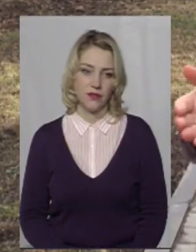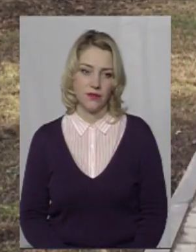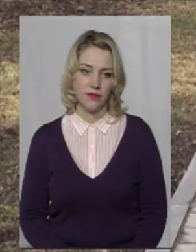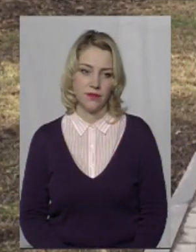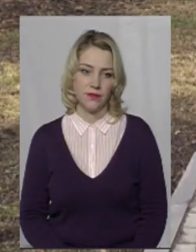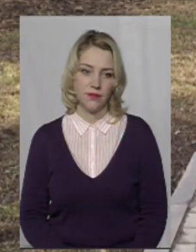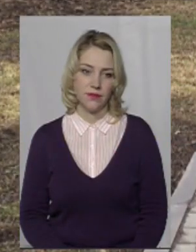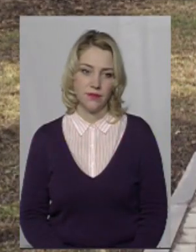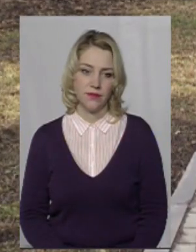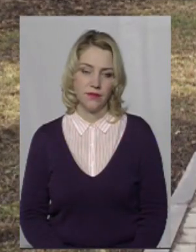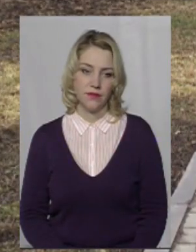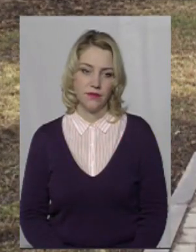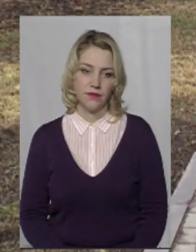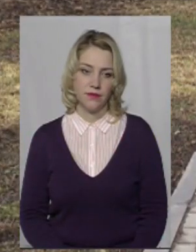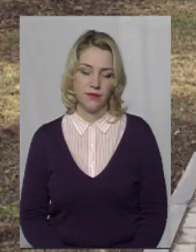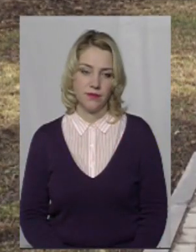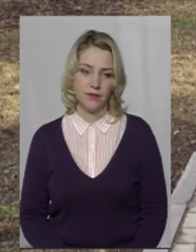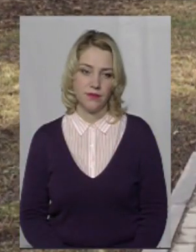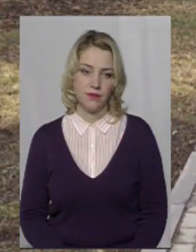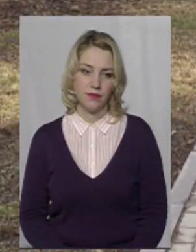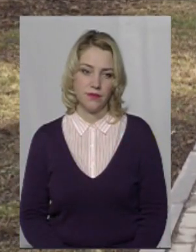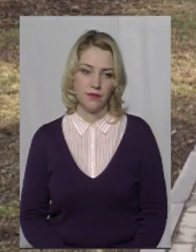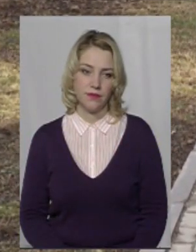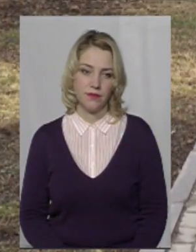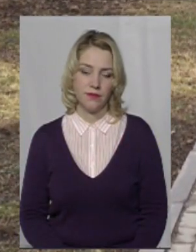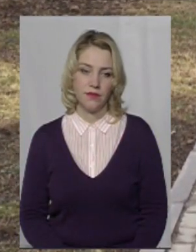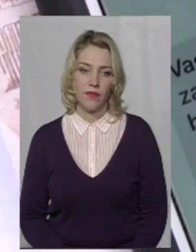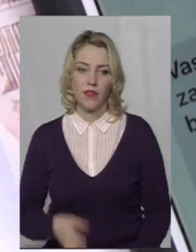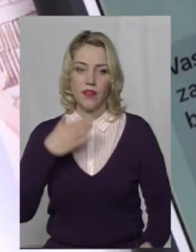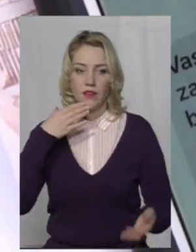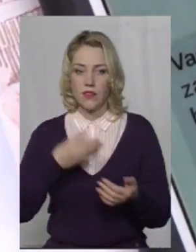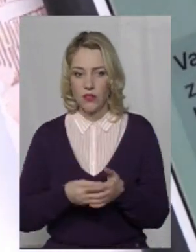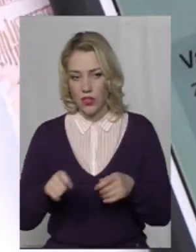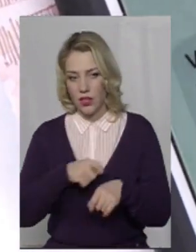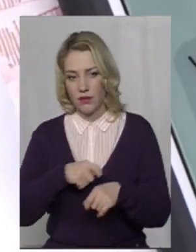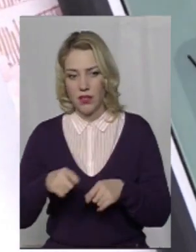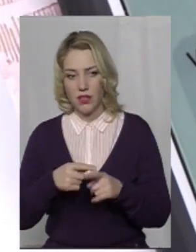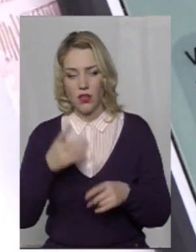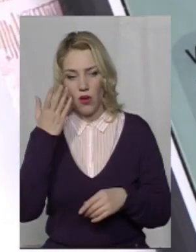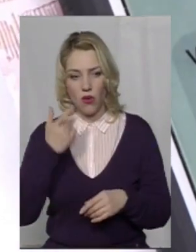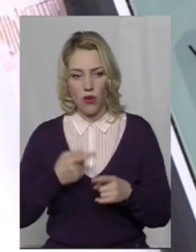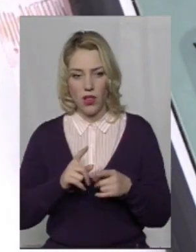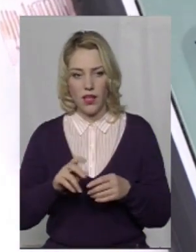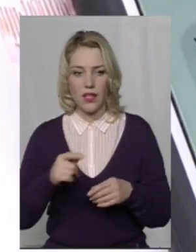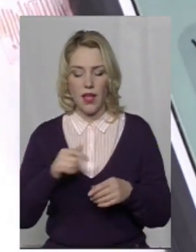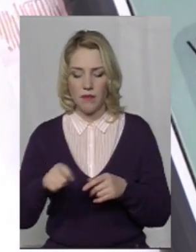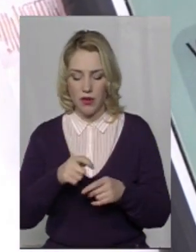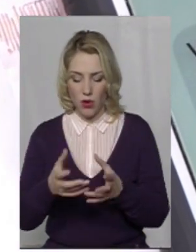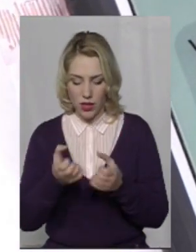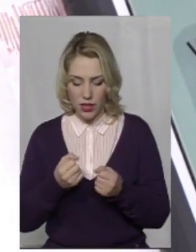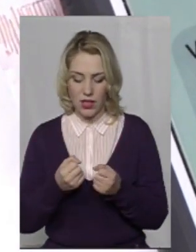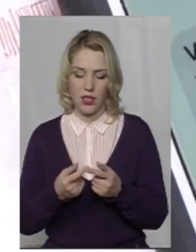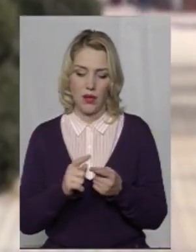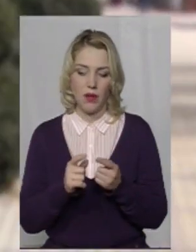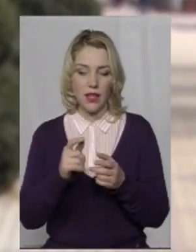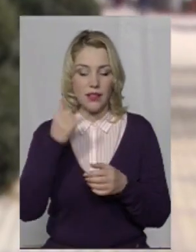Журналістка Алла Самойленко кілька разів зверталася до теми шахрайства в своїх матеріалах. Тому, коли на телефон сама отримала повідомлення з проханням